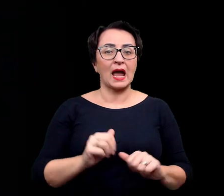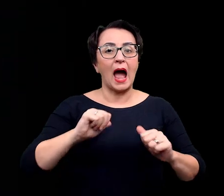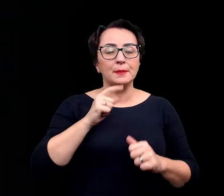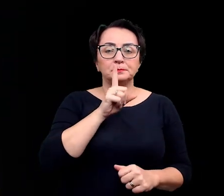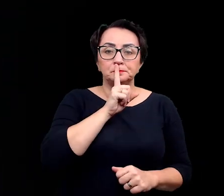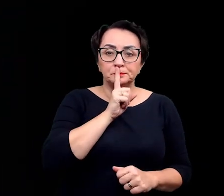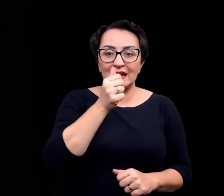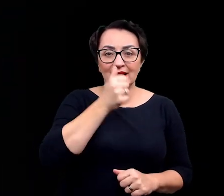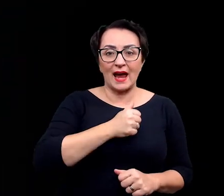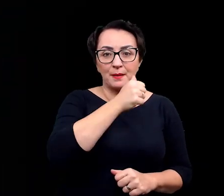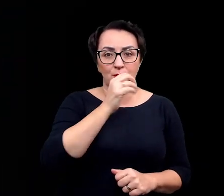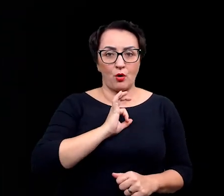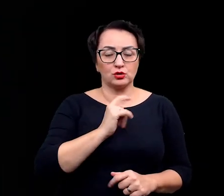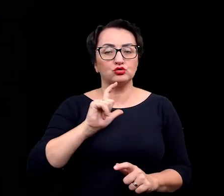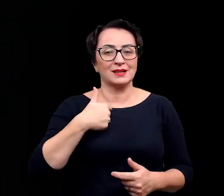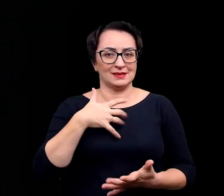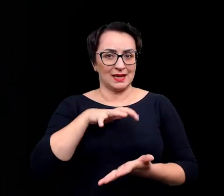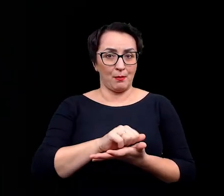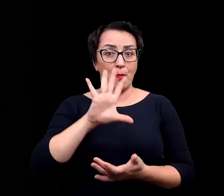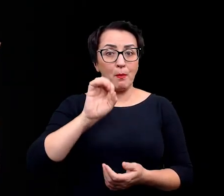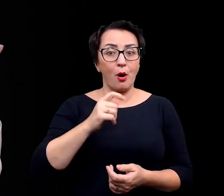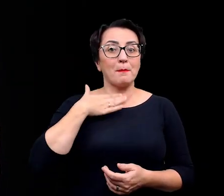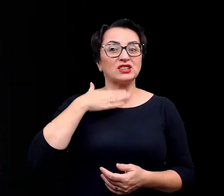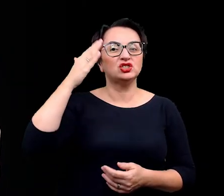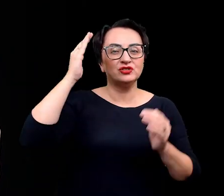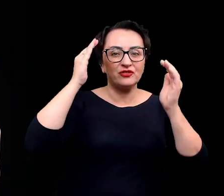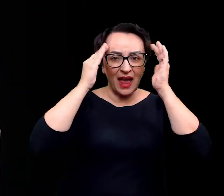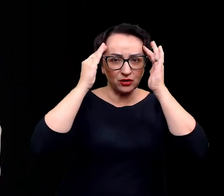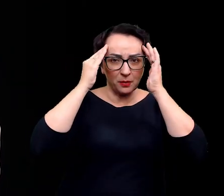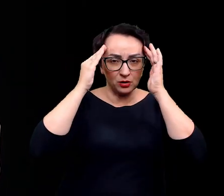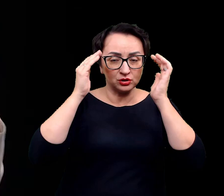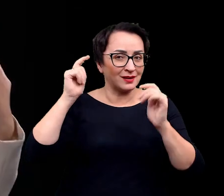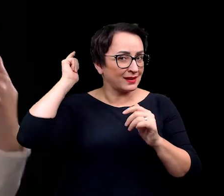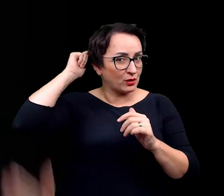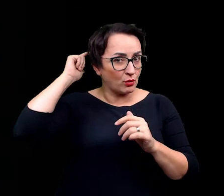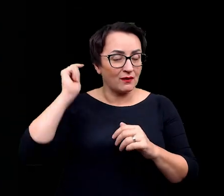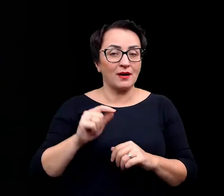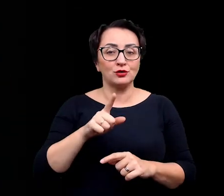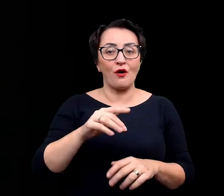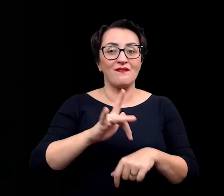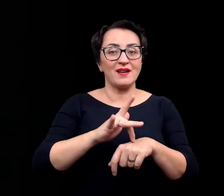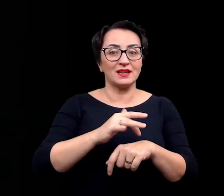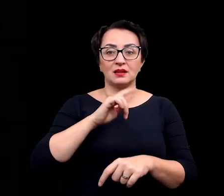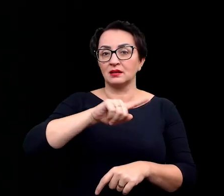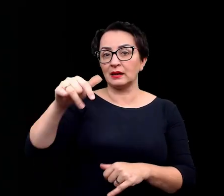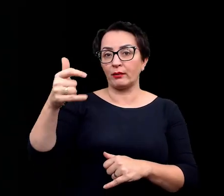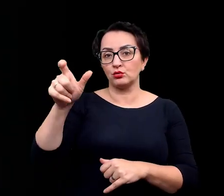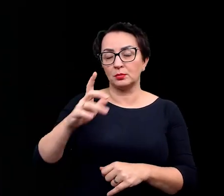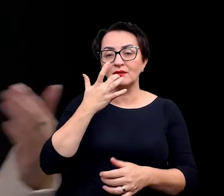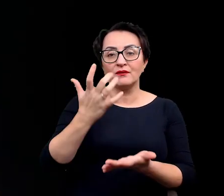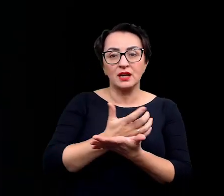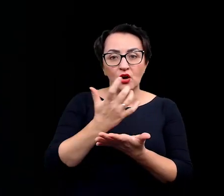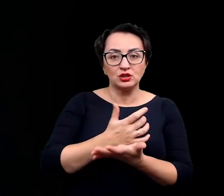nazwę, żeby nie zdradzać, czym się zajmują, bo mają z tą świadomość już z tyłu, że te wyniki mogą być potem wykorzystane,